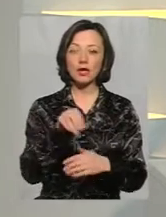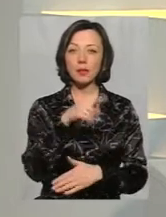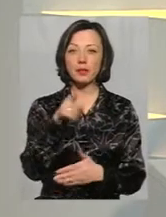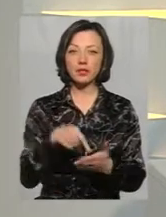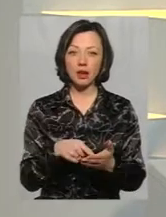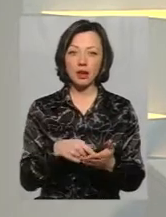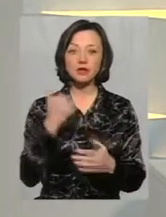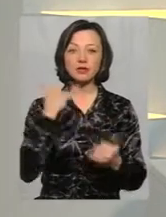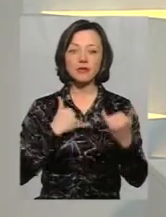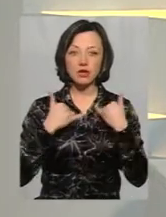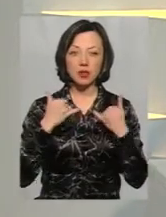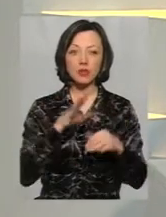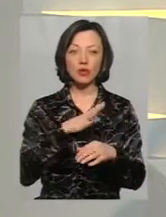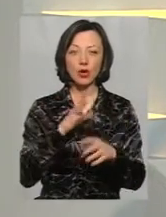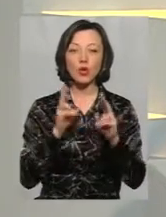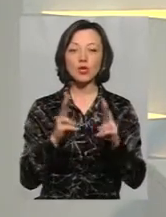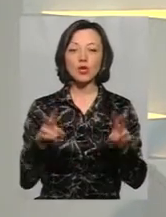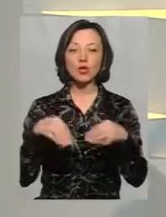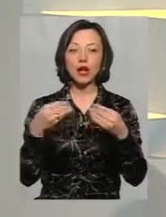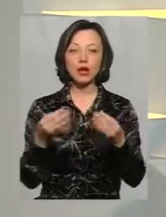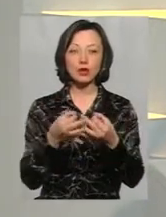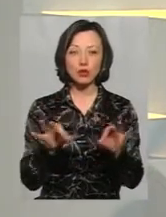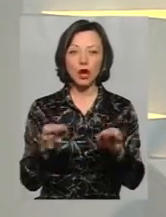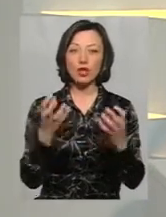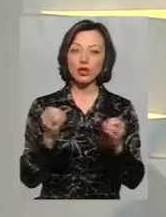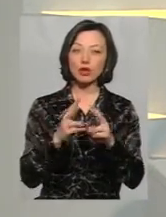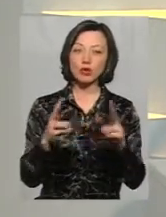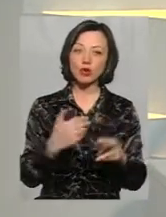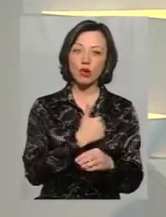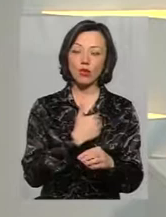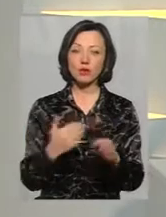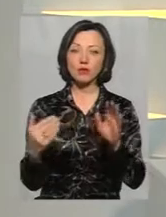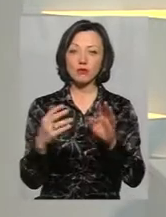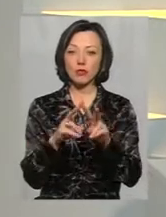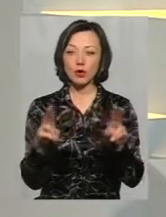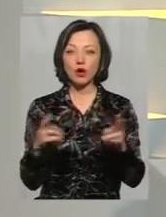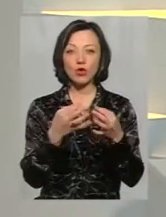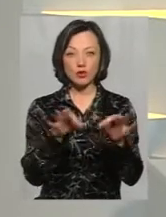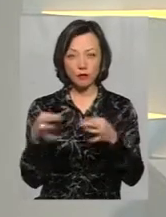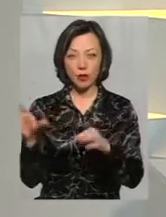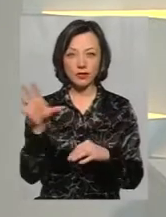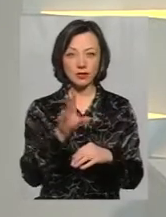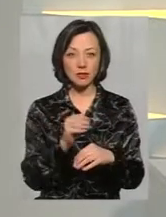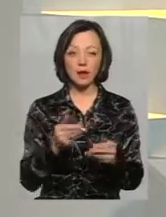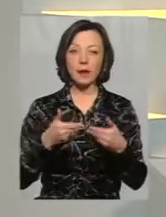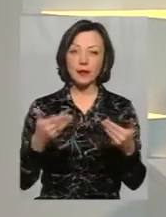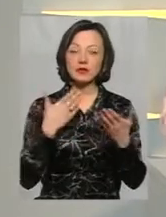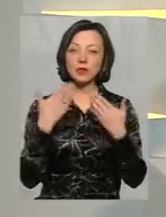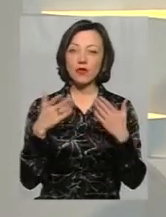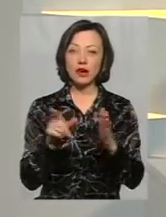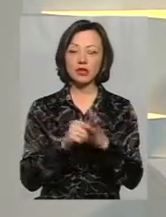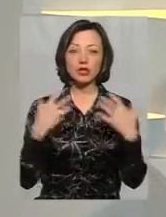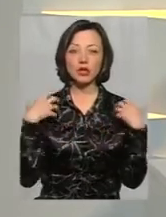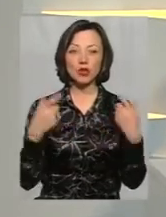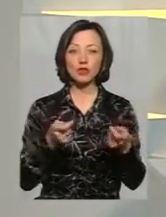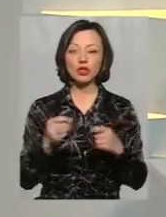тому що до нас були дзвінки, ну, хто дає дозвіл, а раптом ще хтось захоче щось подібне, чи кожному дозволять. Але ми спілкувалися з начальником